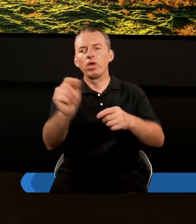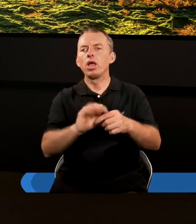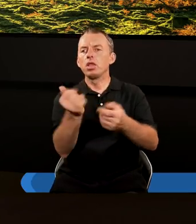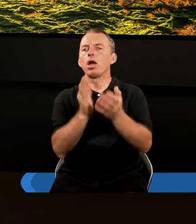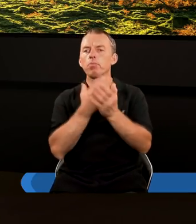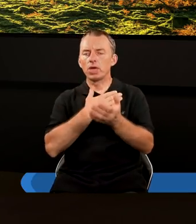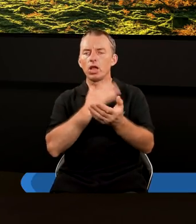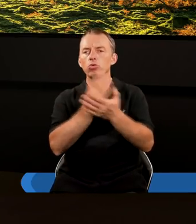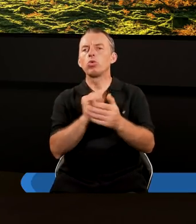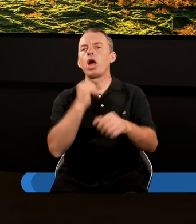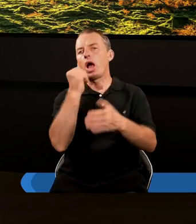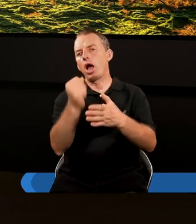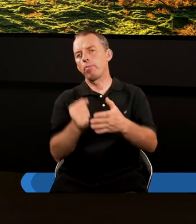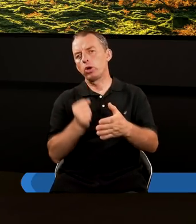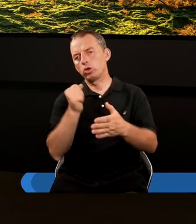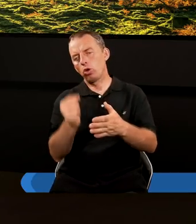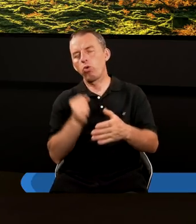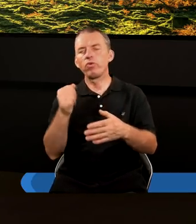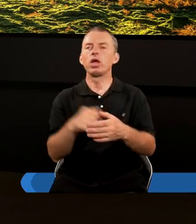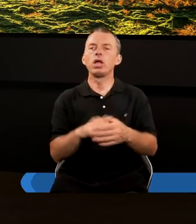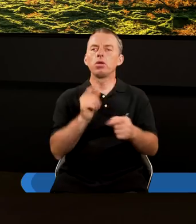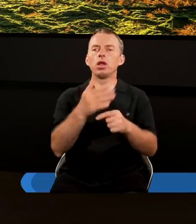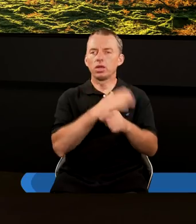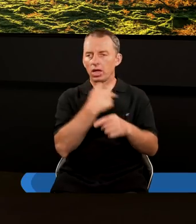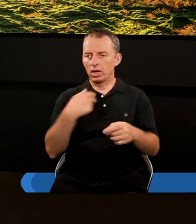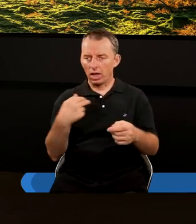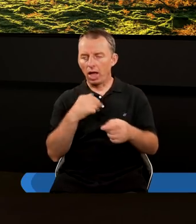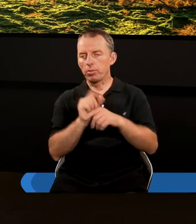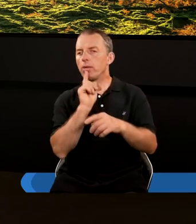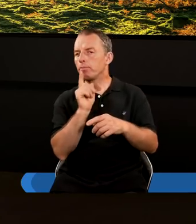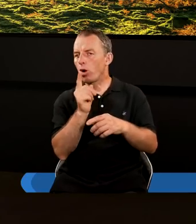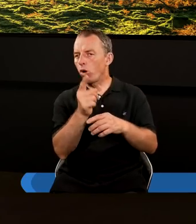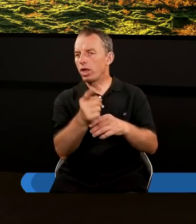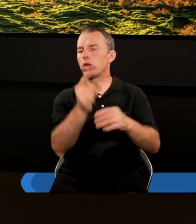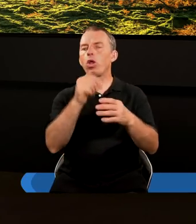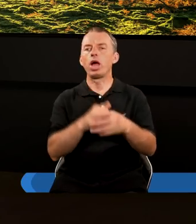jaką mieli już apostołowie, jaka też i nam jest polecana,